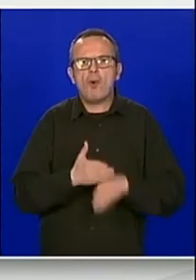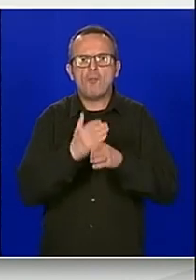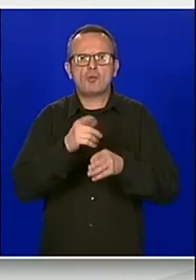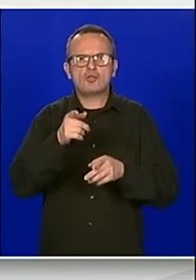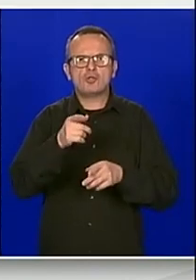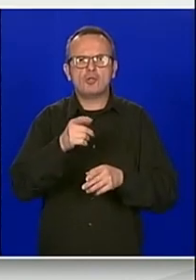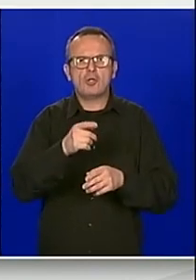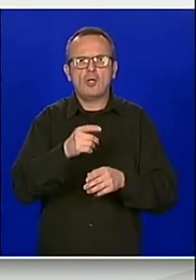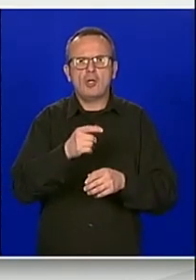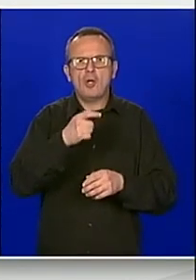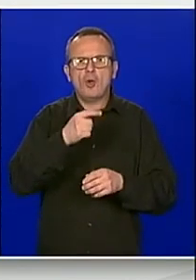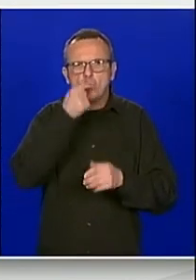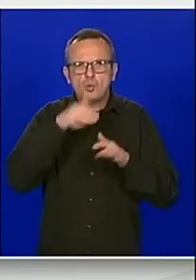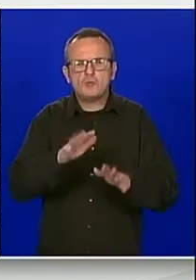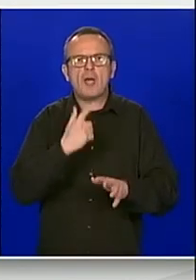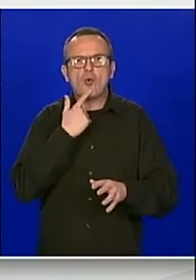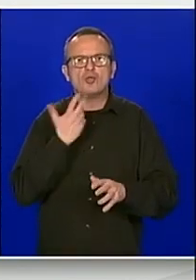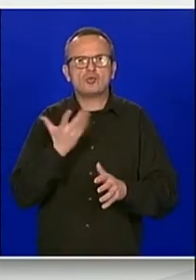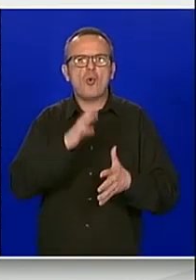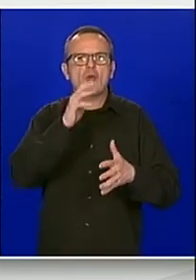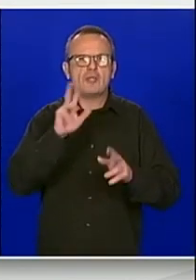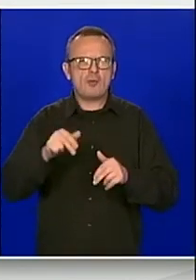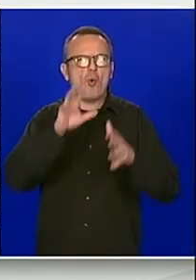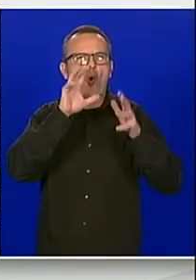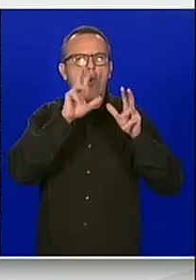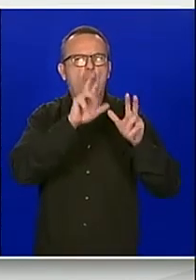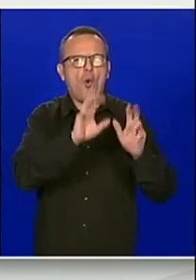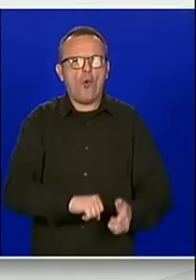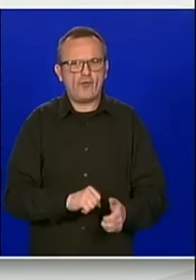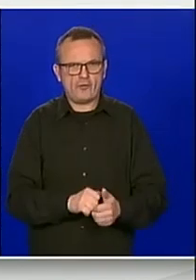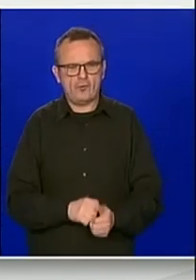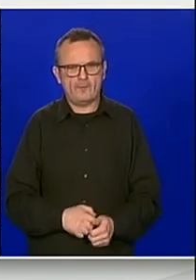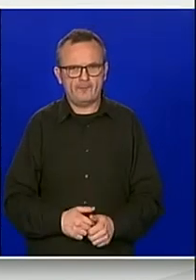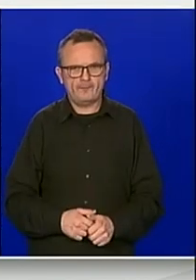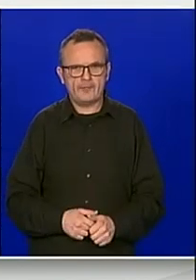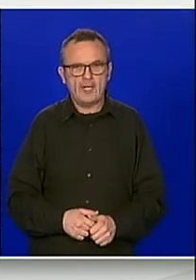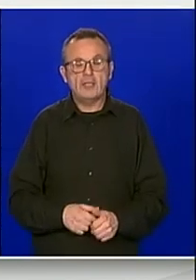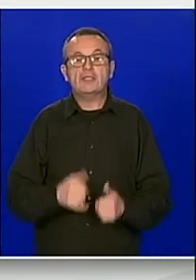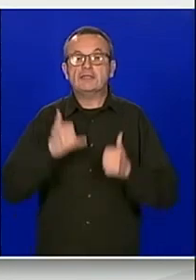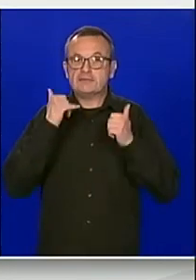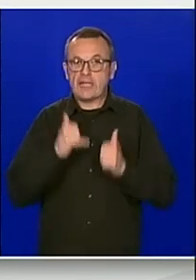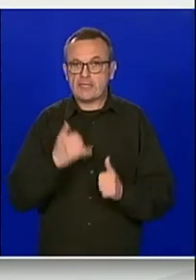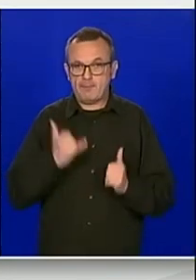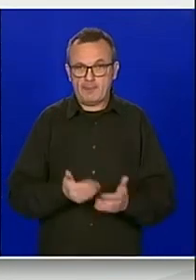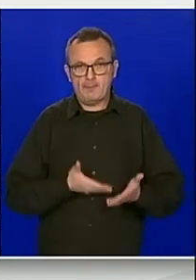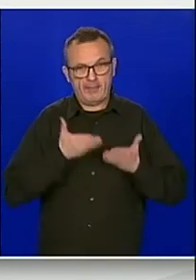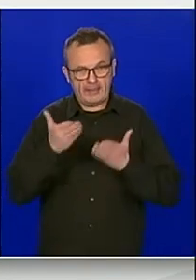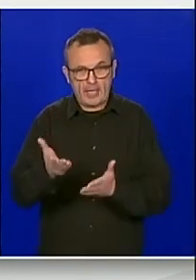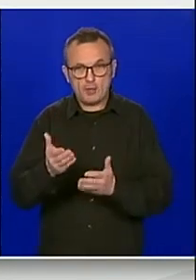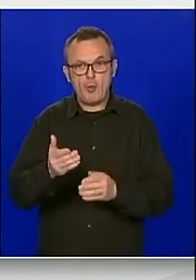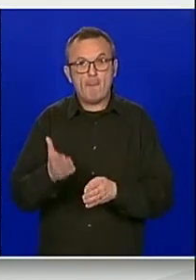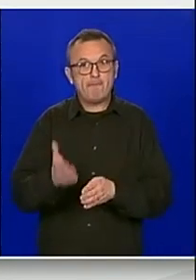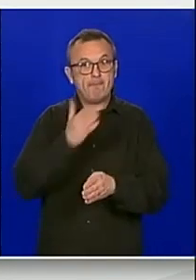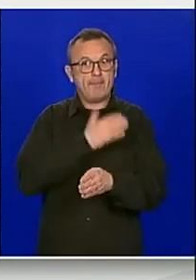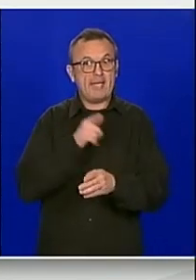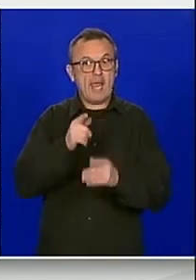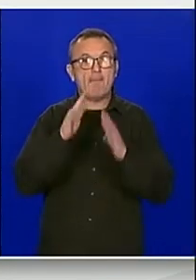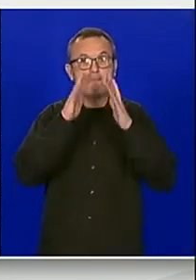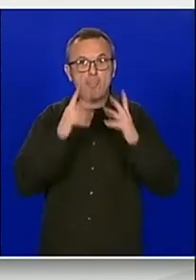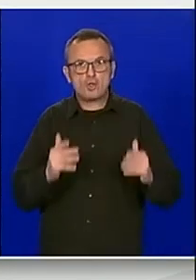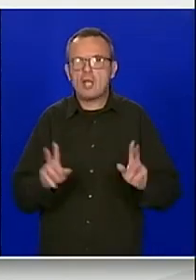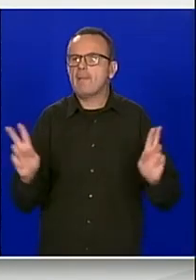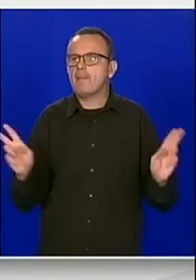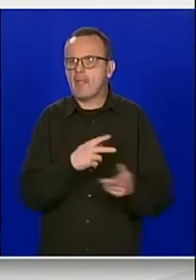sabor, omogućit ćemo da se recimo sad za vrijeme pred Božić Božićnice neće moći ovršiti građanima jer zakon donosimo po hitnom postupku.